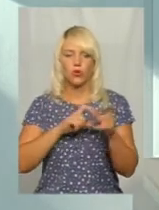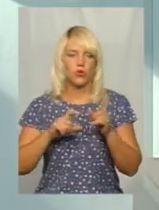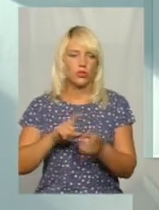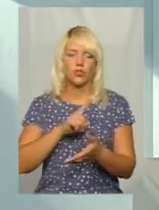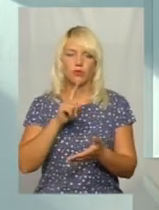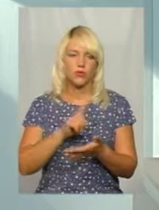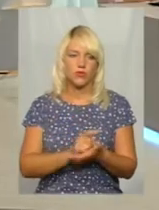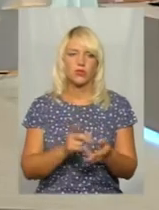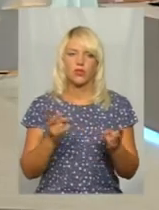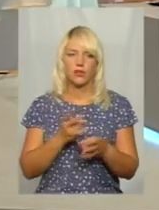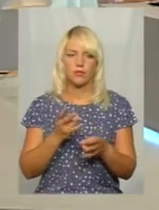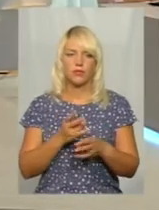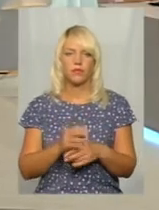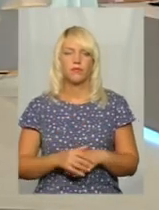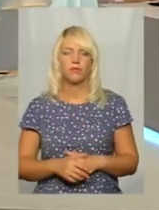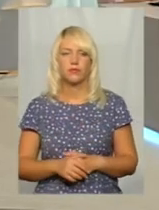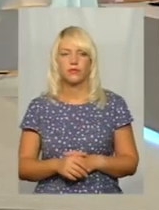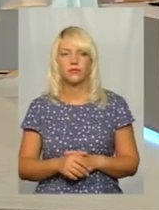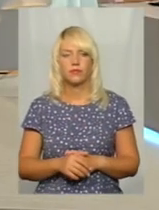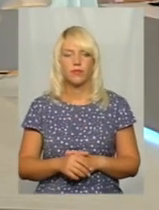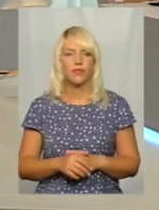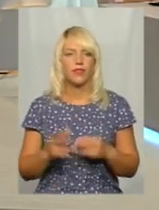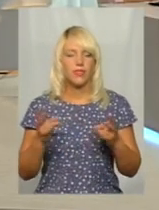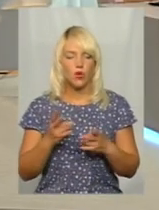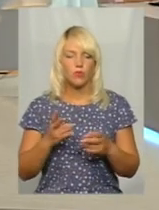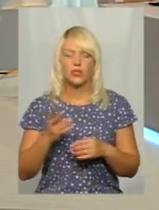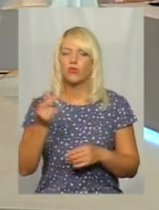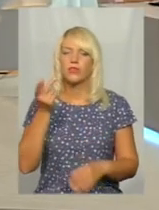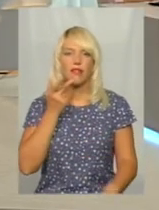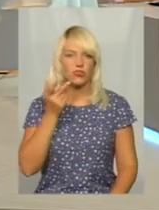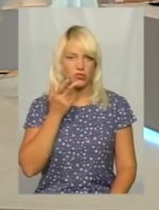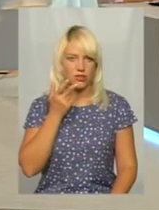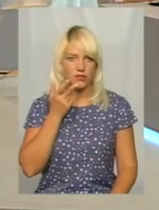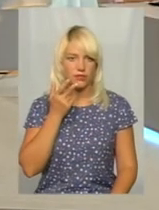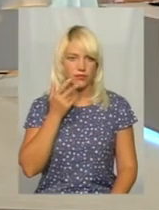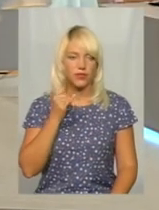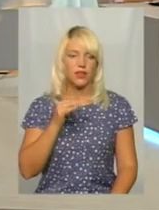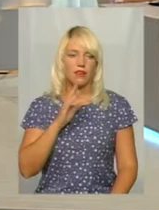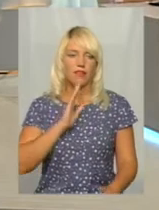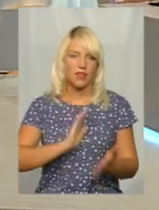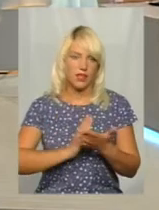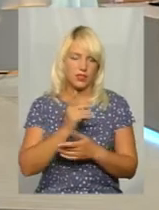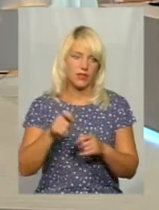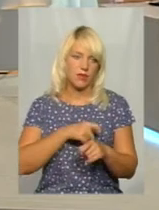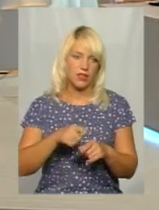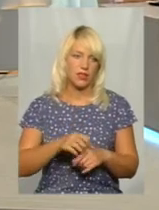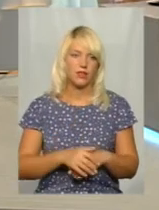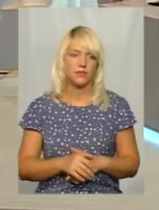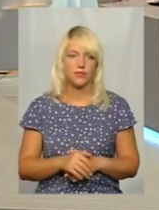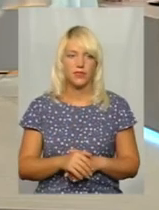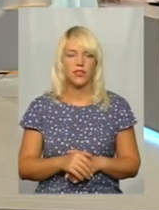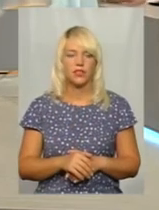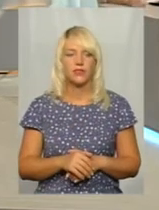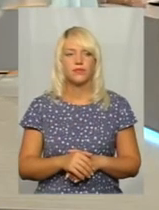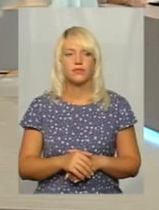необхідно завжди і якісний матеріал. І від